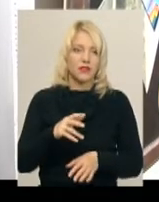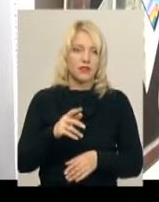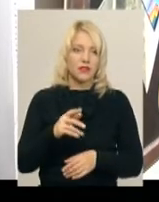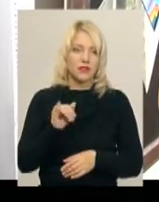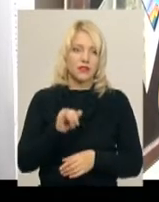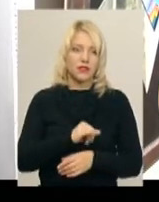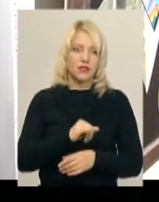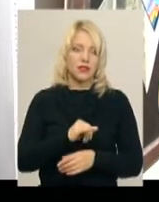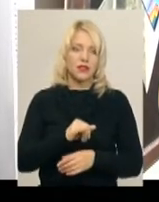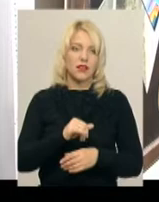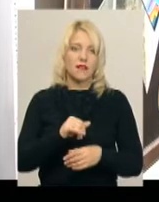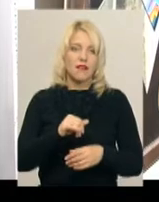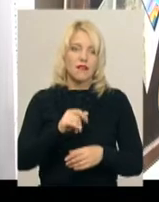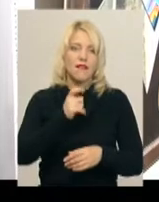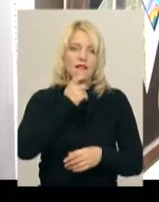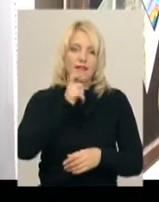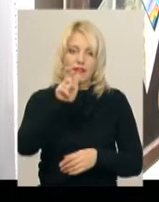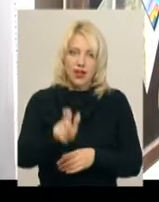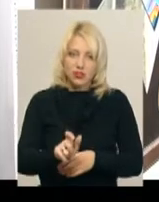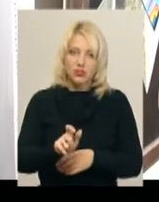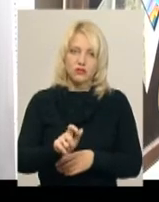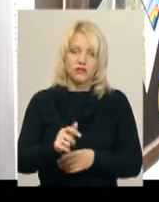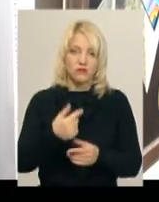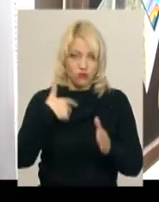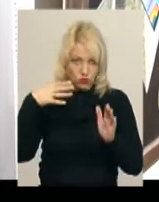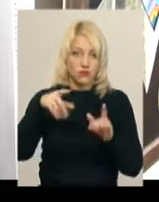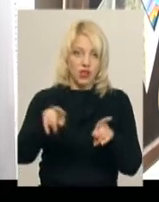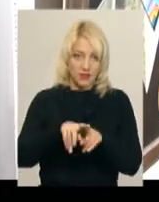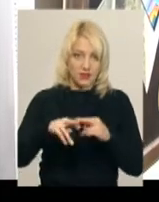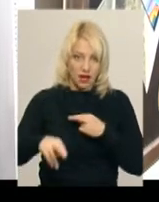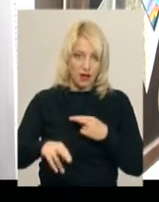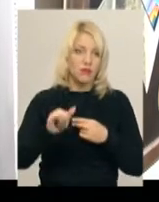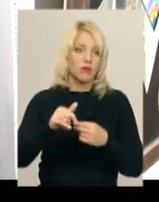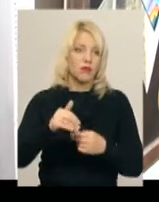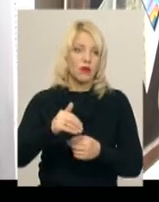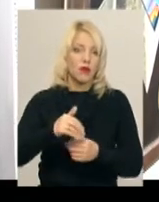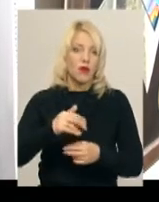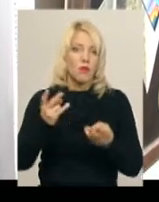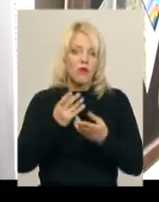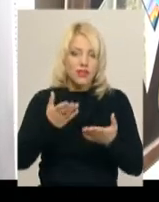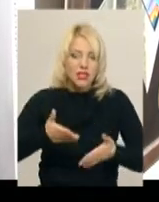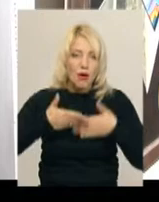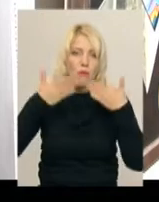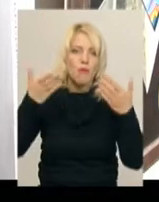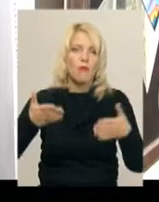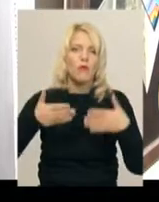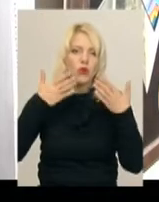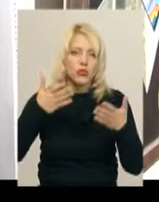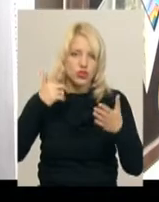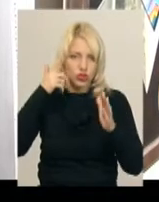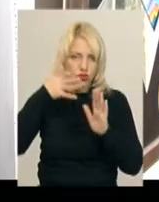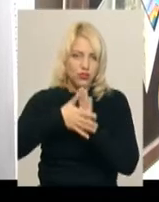І глядач, в тому числі і я, маю прочитувати ці